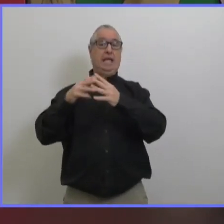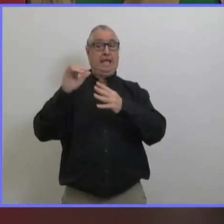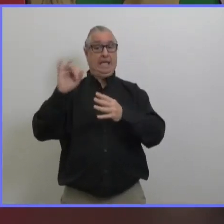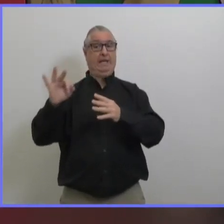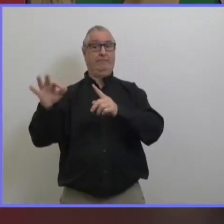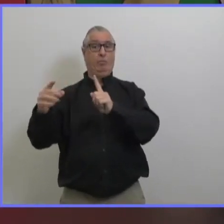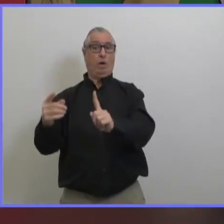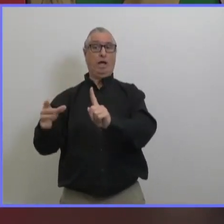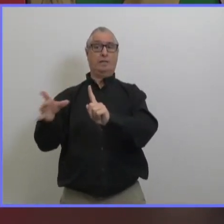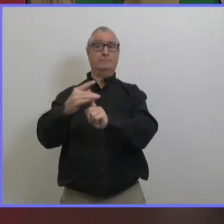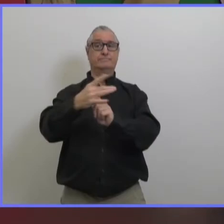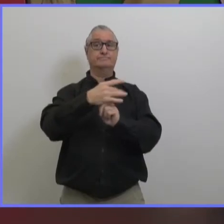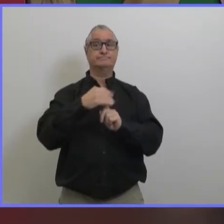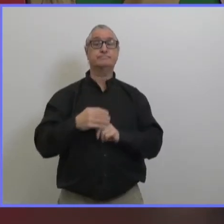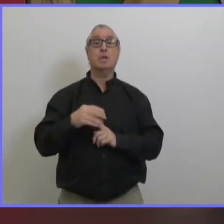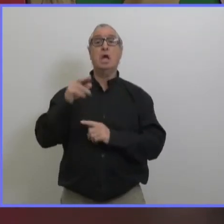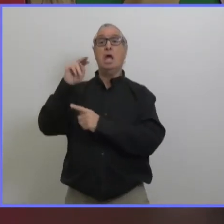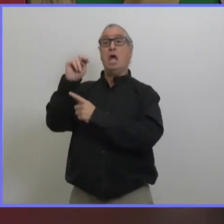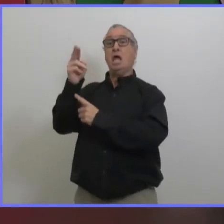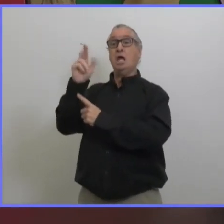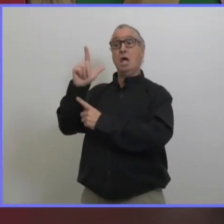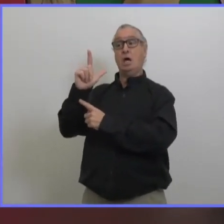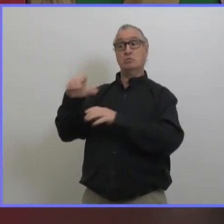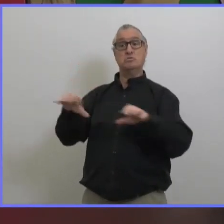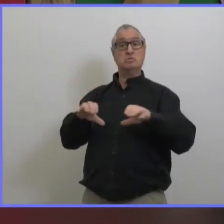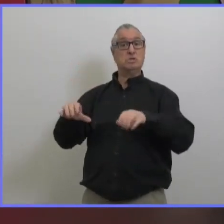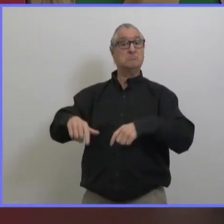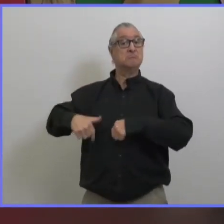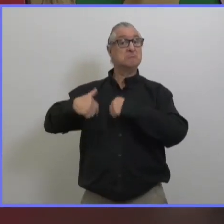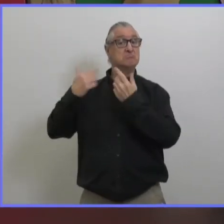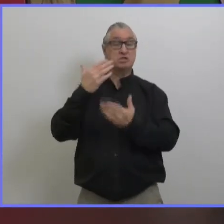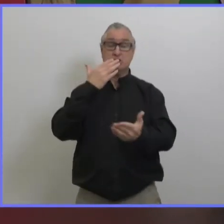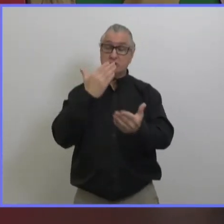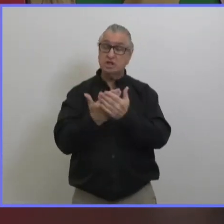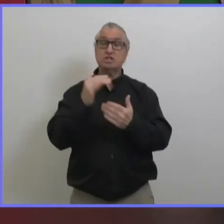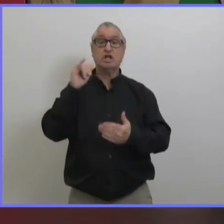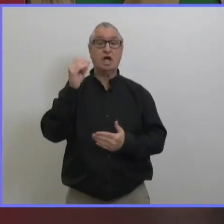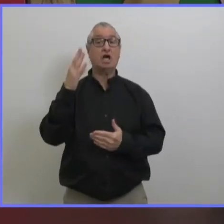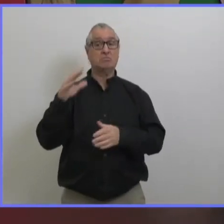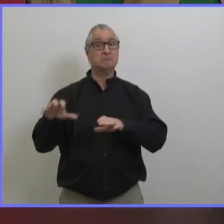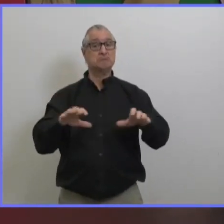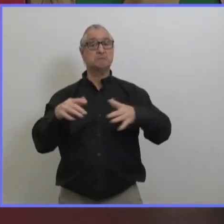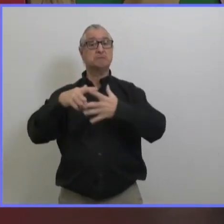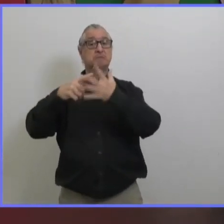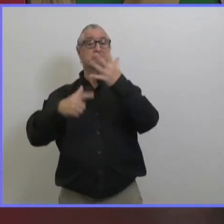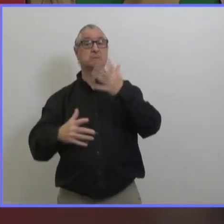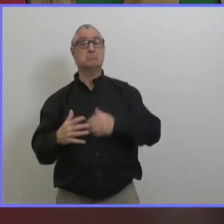donc un risque qui est extrêmement faible pour la transmission communautaire et comme vous pouvez le voir